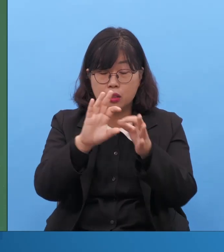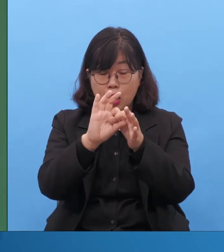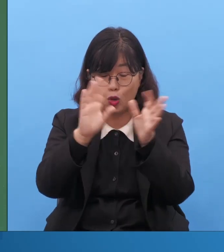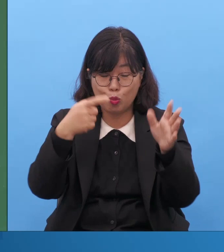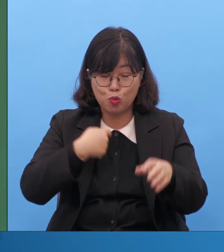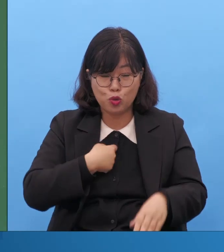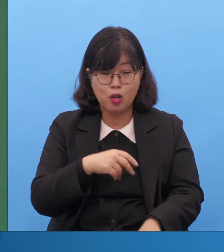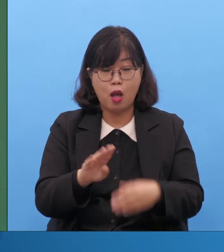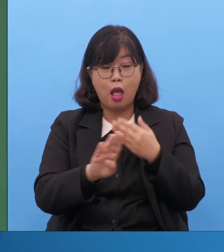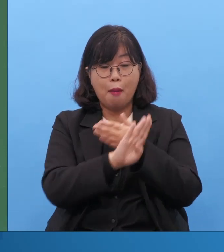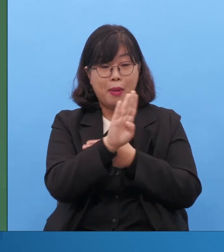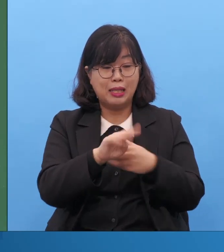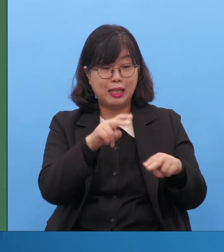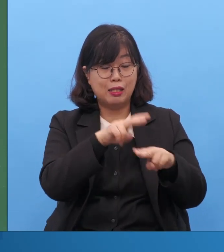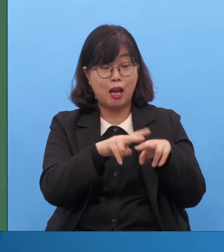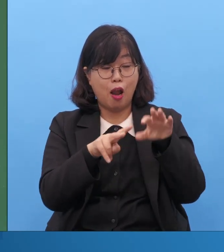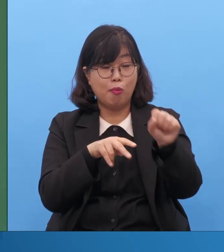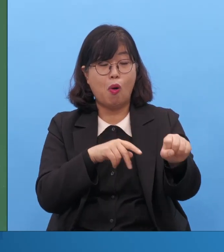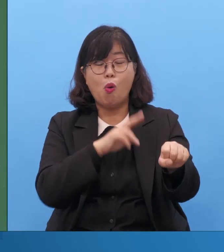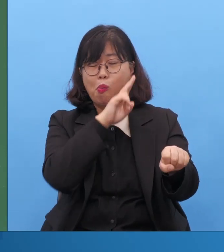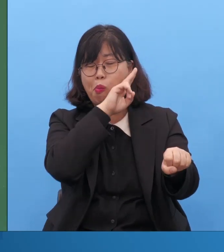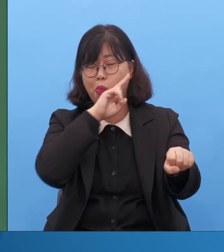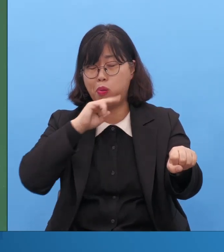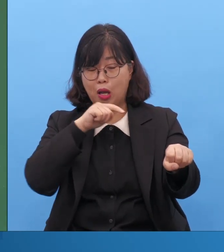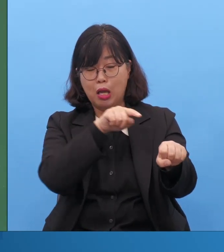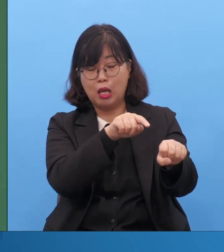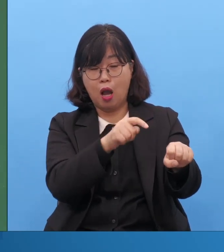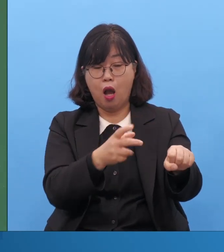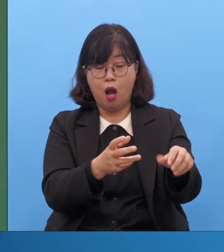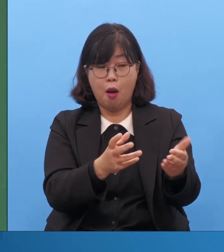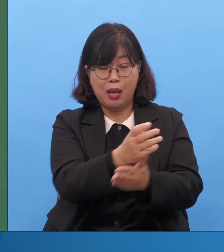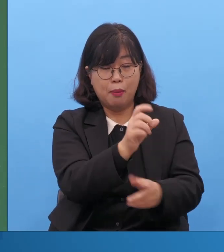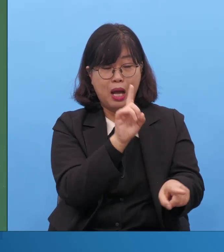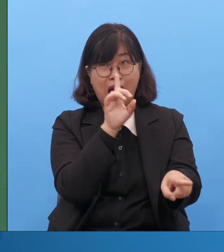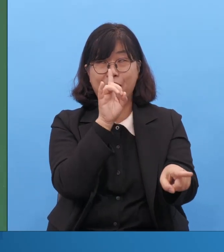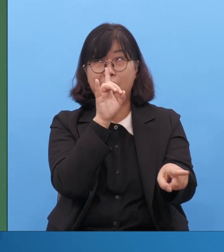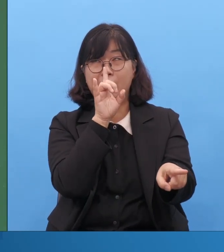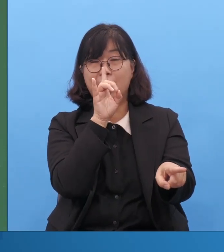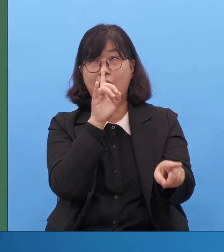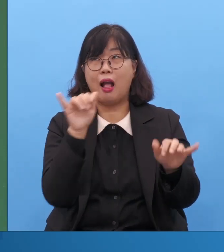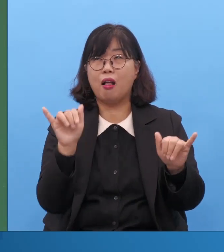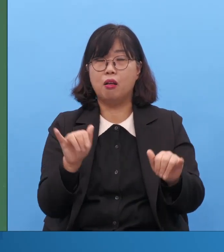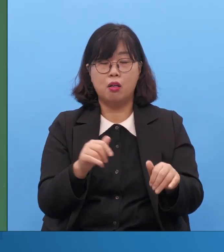이거 뺏기면 안 되니까 그리스도가 왔는데 소용없어